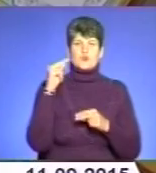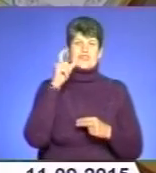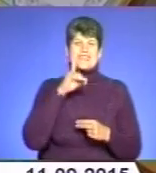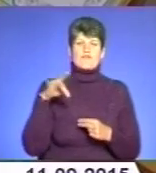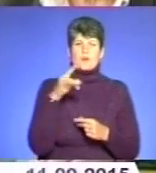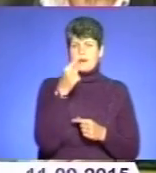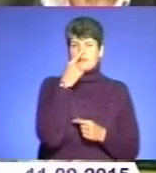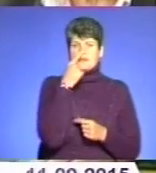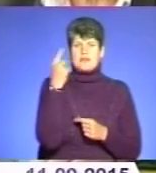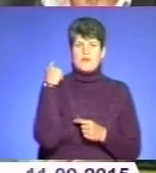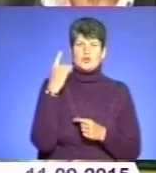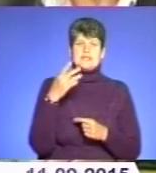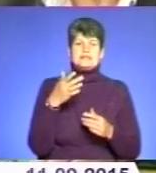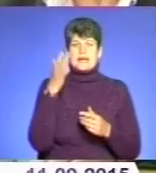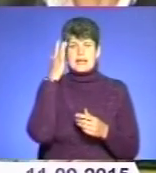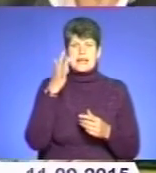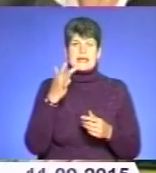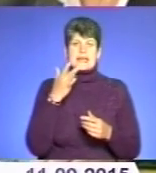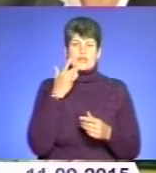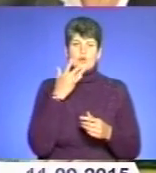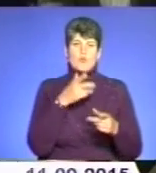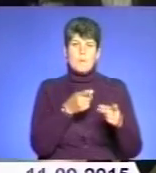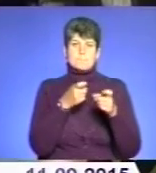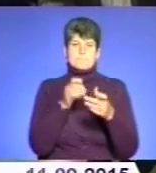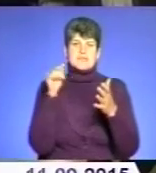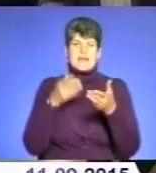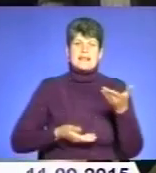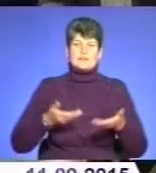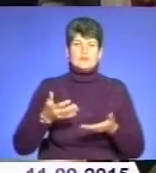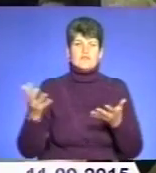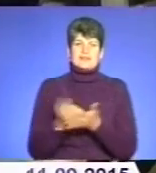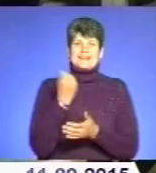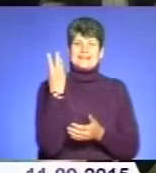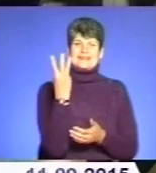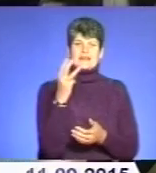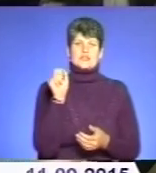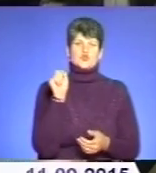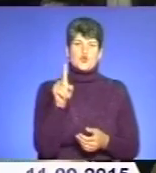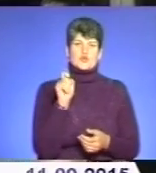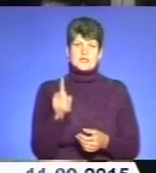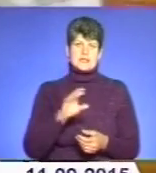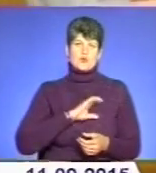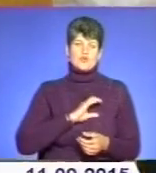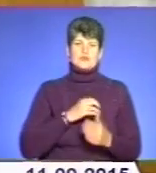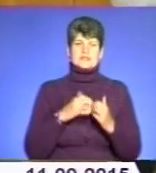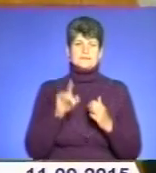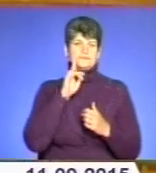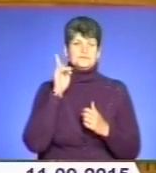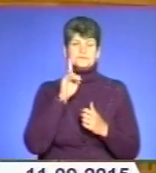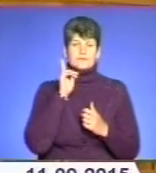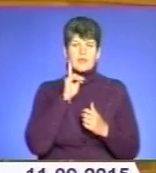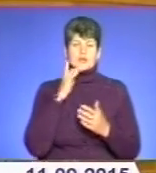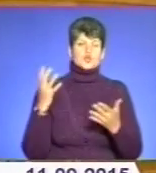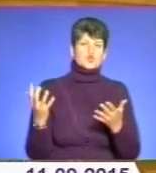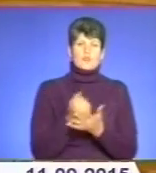чемпіонаті Європи з літнього біатлону в румунському Брашові виборола три золоті нагороди серед юніорів. Здобувають нагороди на міжнародних